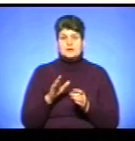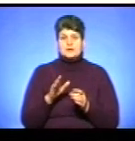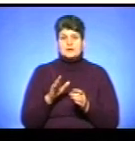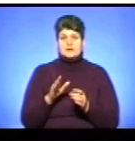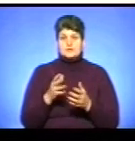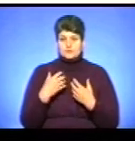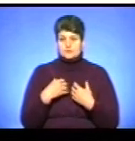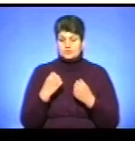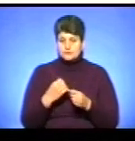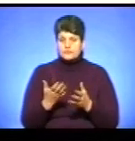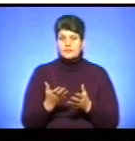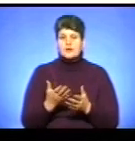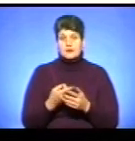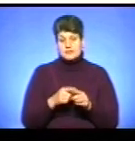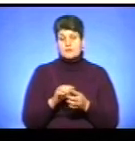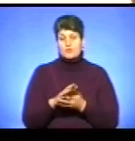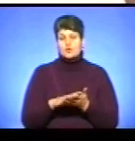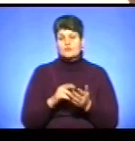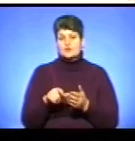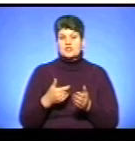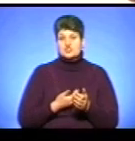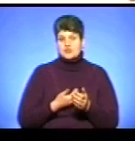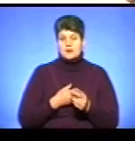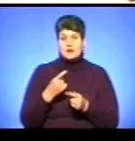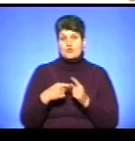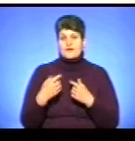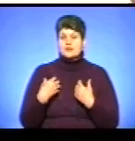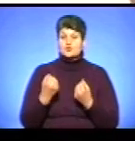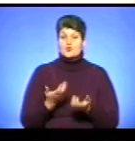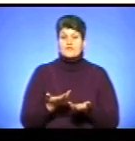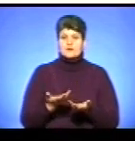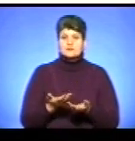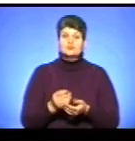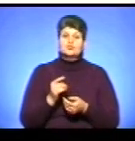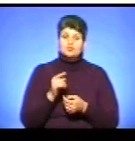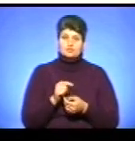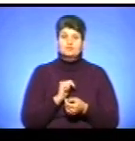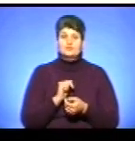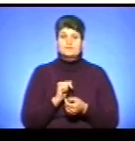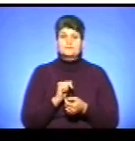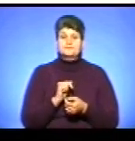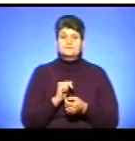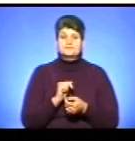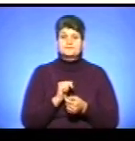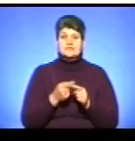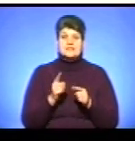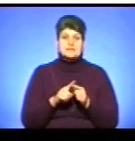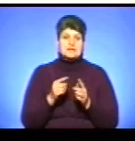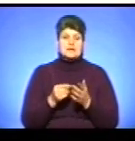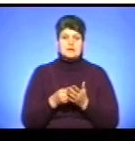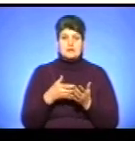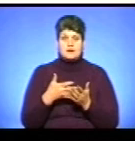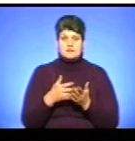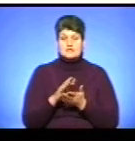інше. Але вони розуміють, що це продовжує людині життя або поверне здоров'я. Тому цей тариф – це